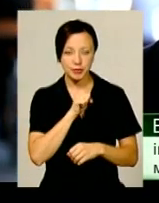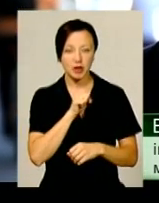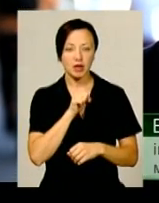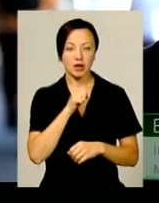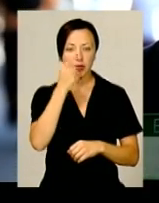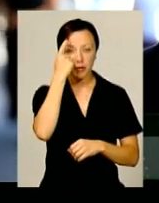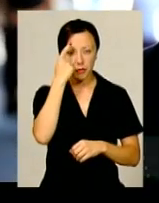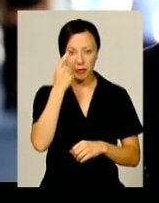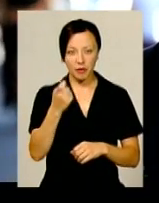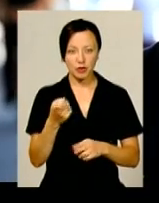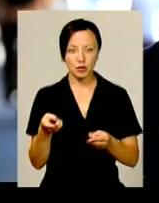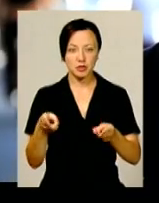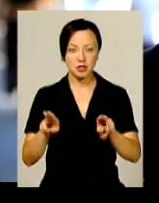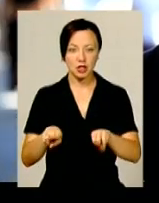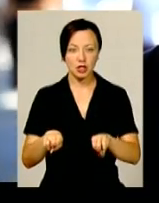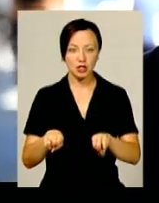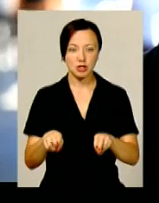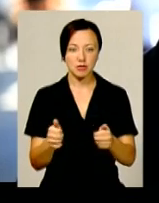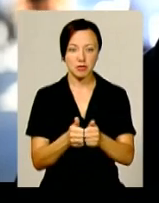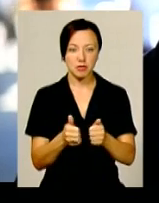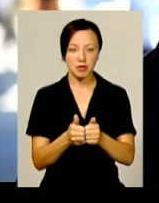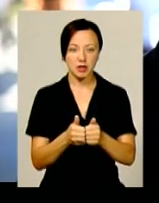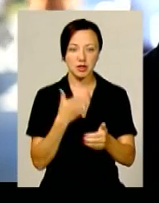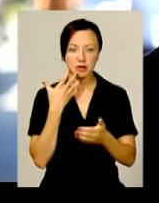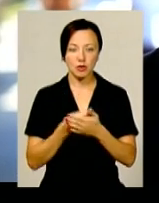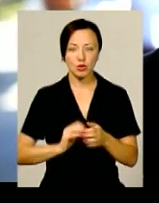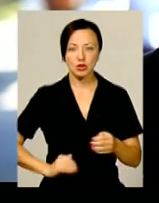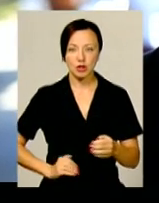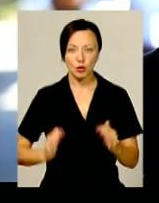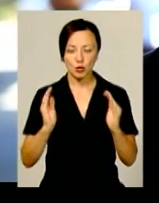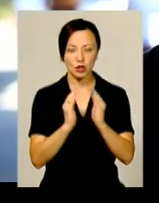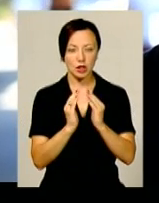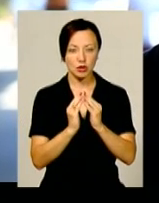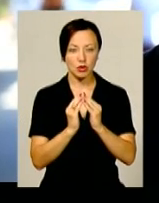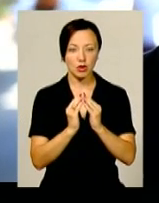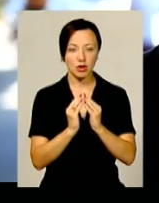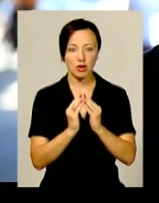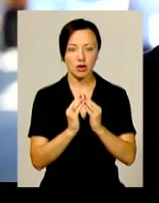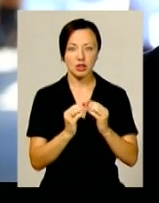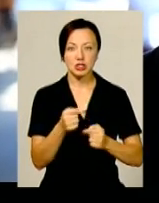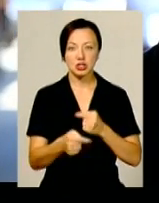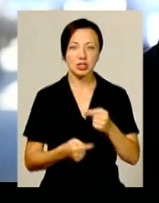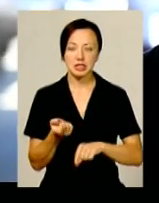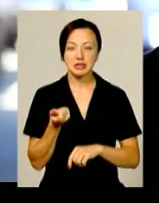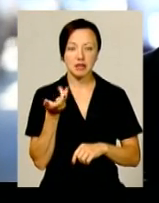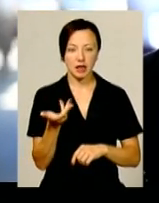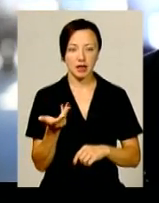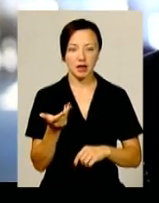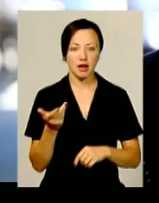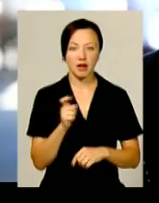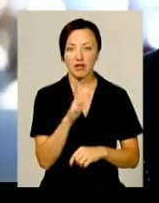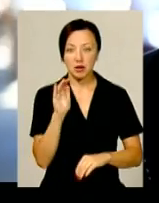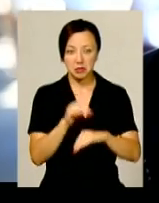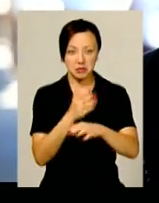Вона повідомила, що він залишив поблизу свого частного будинку транспортний засіб і вийшов через декілька хвилин і не